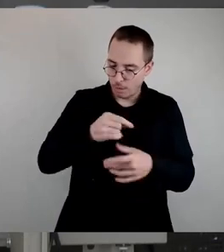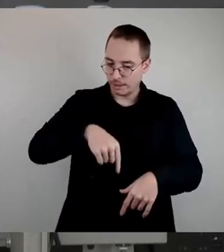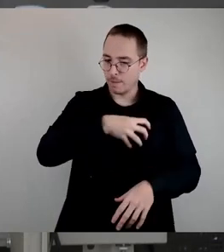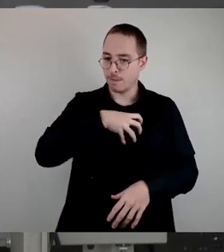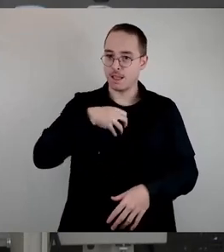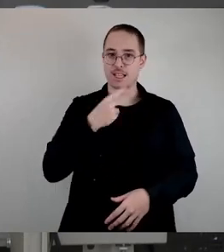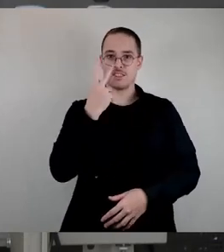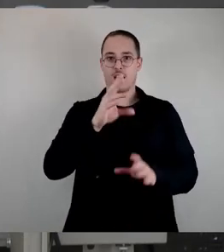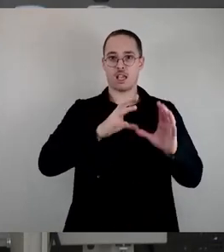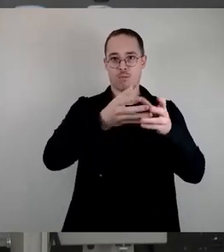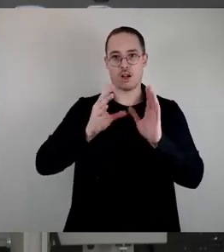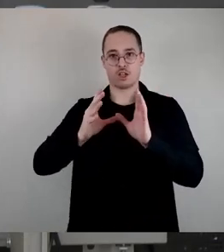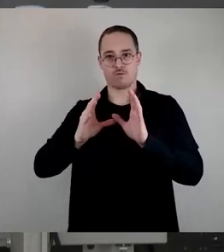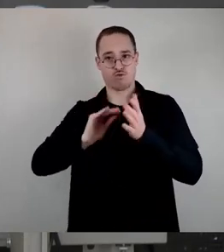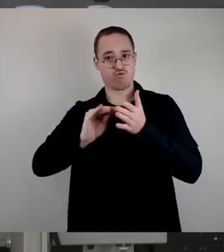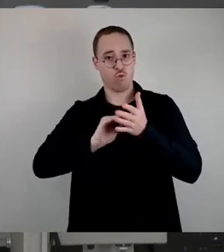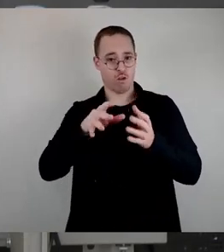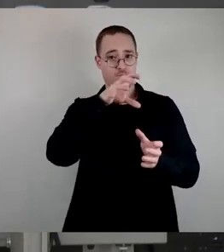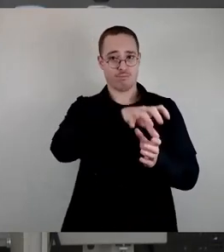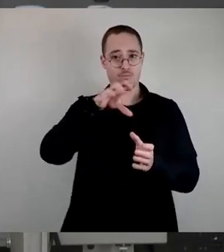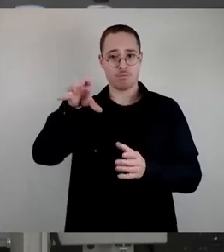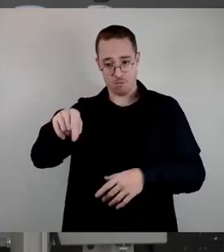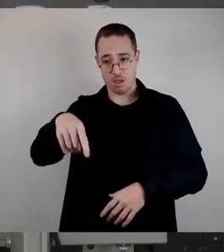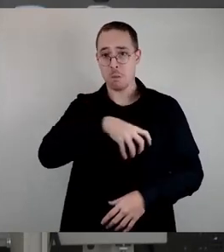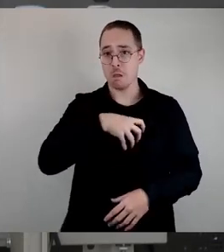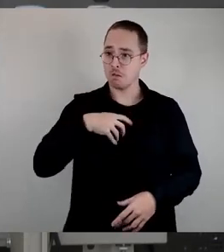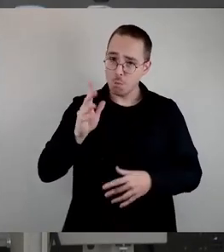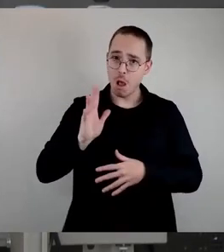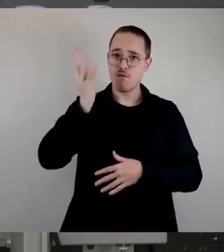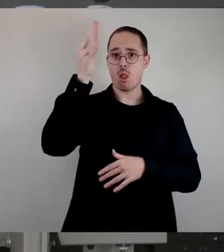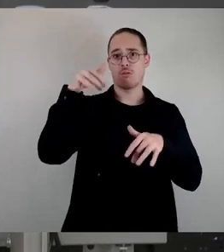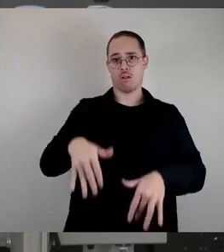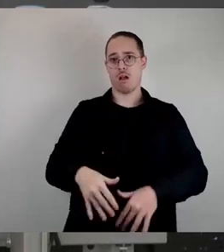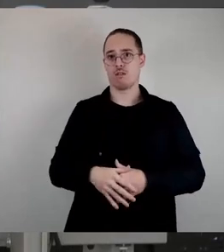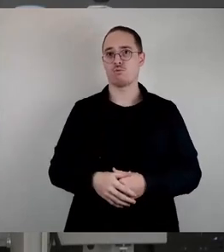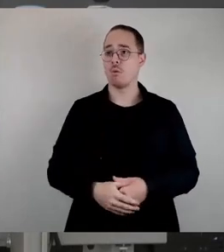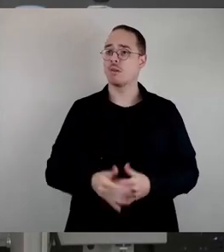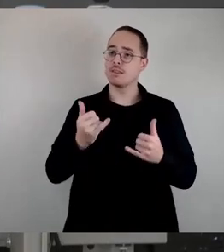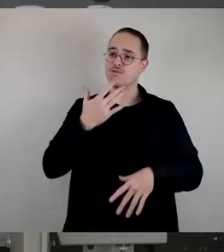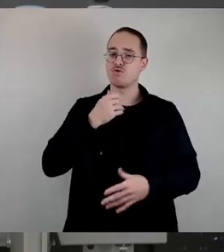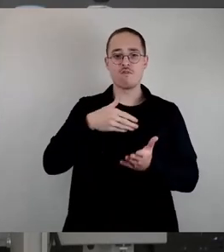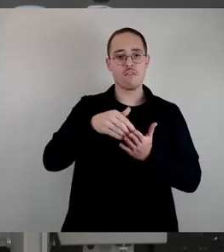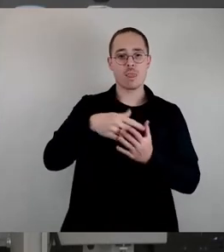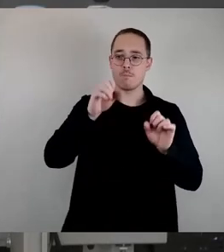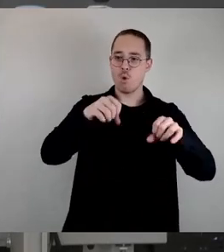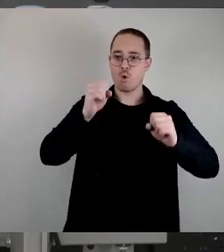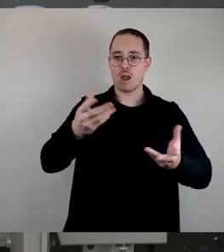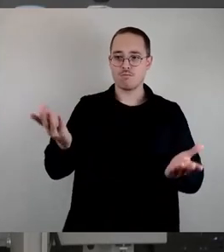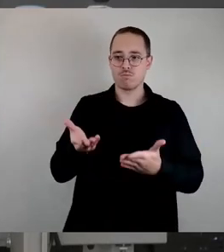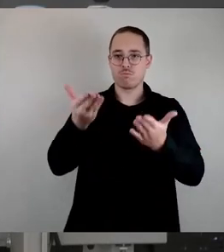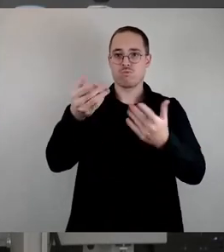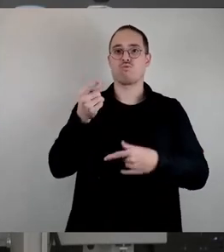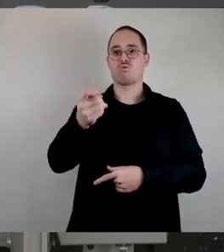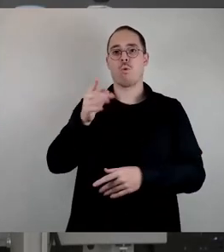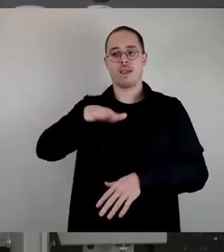für weitere Kinder und Jugendliche ermöglichen, eine solche Schule zu besuchen. Diese beiden Schulen hatten eine sehr